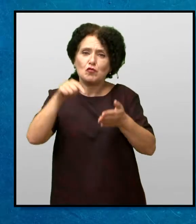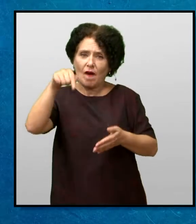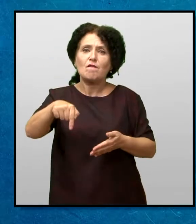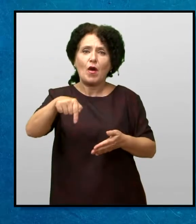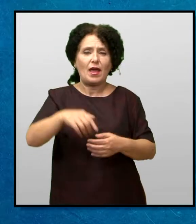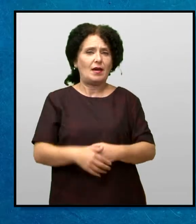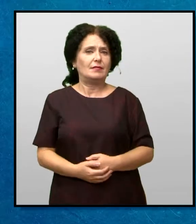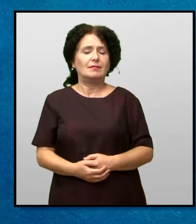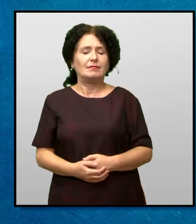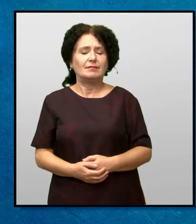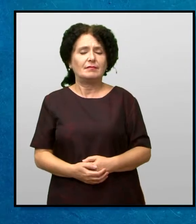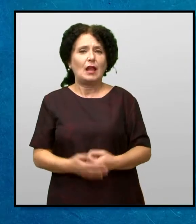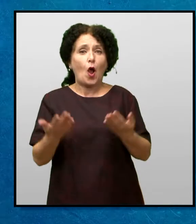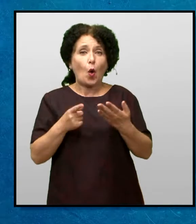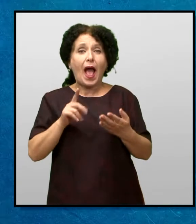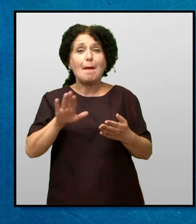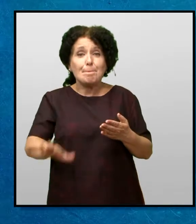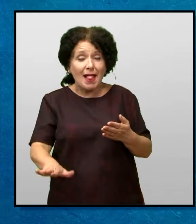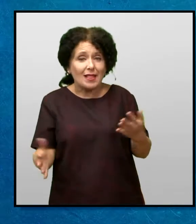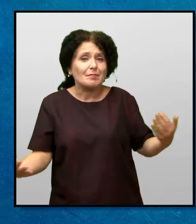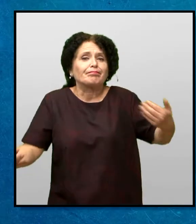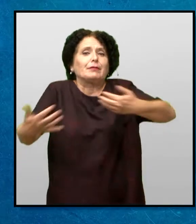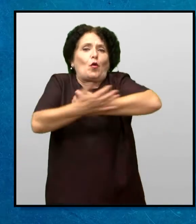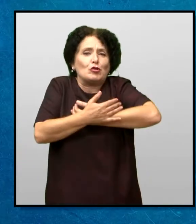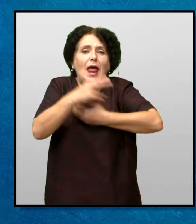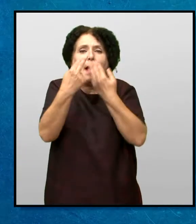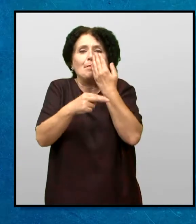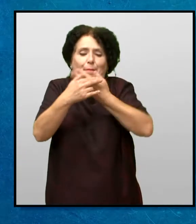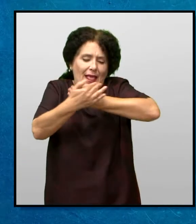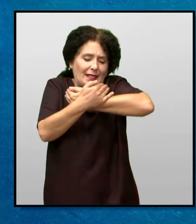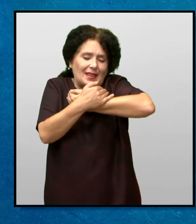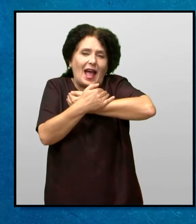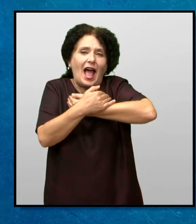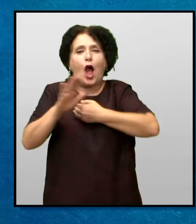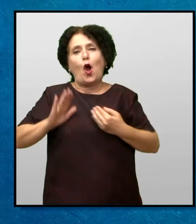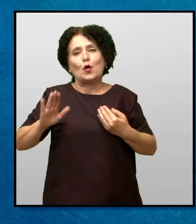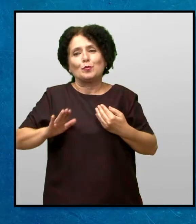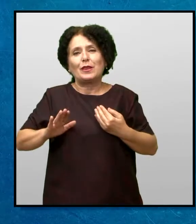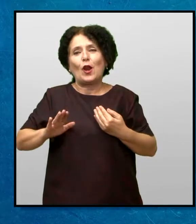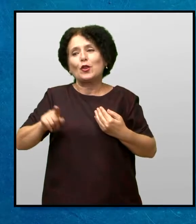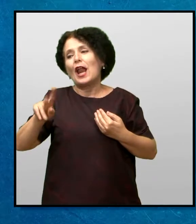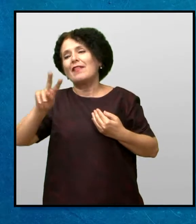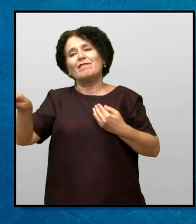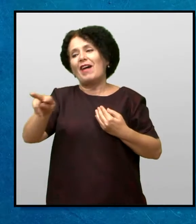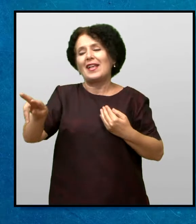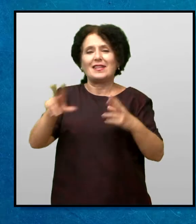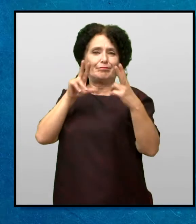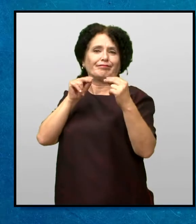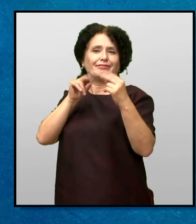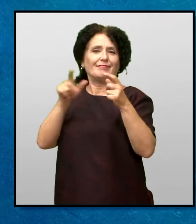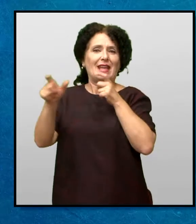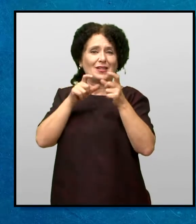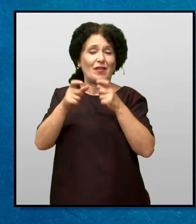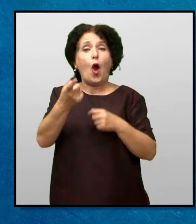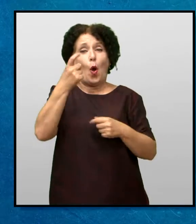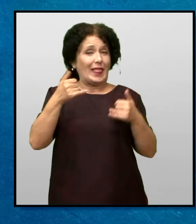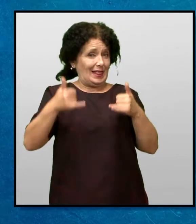неја Кога Мерија гушна својата Библија, господин Чарлз се сврте кон господин Едварц и рече